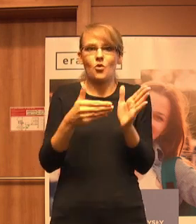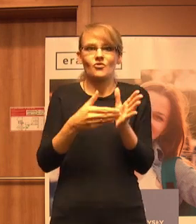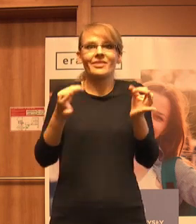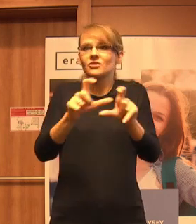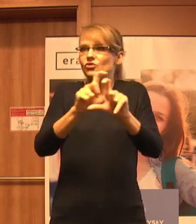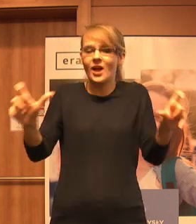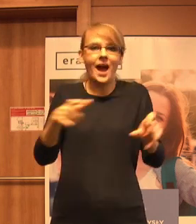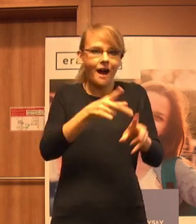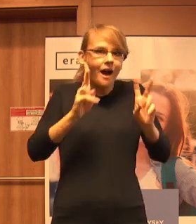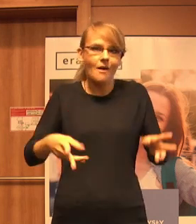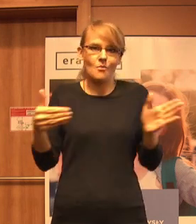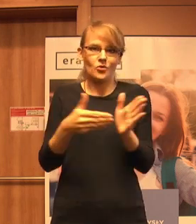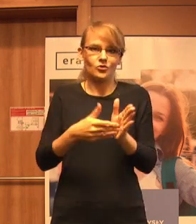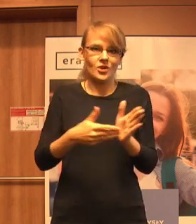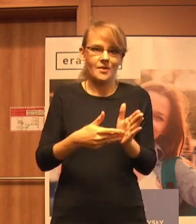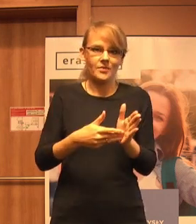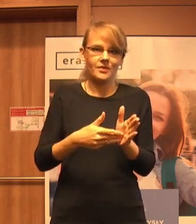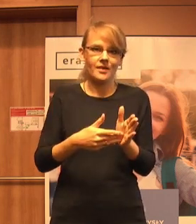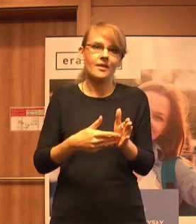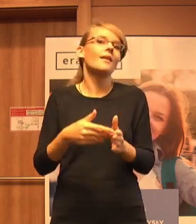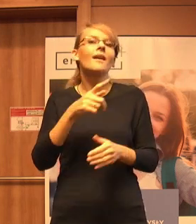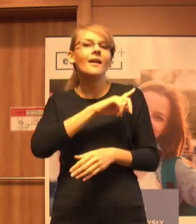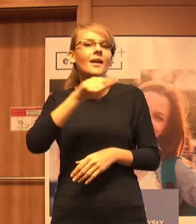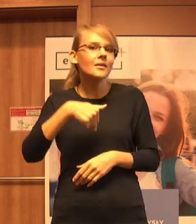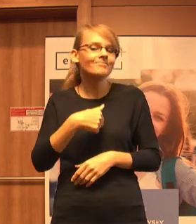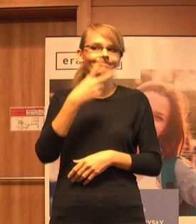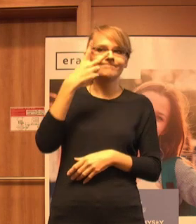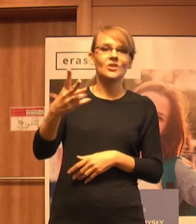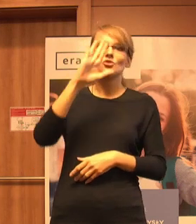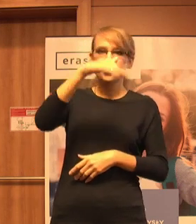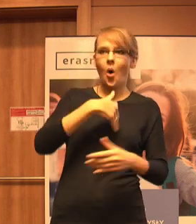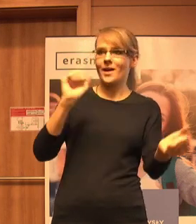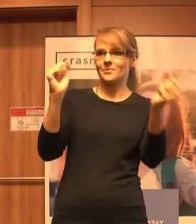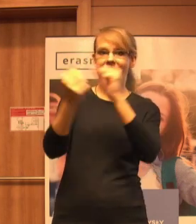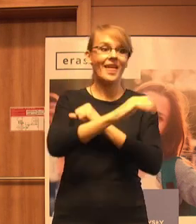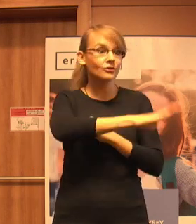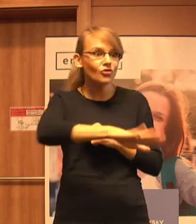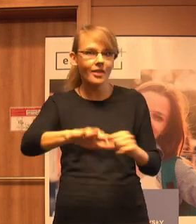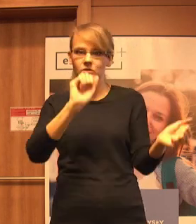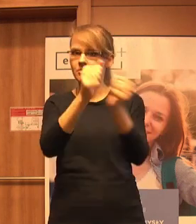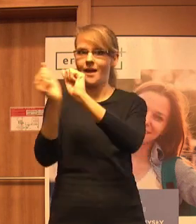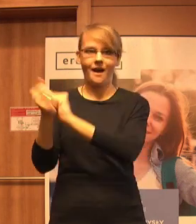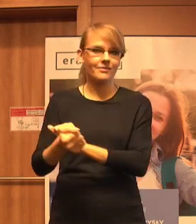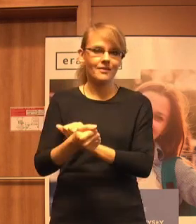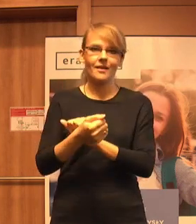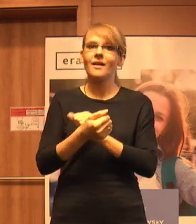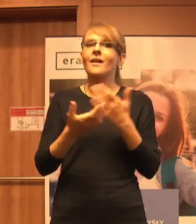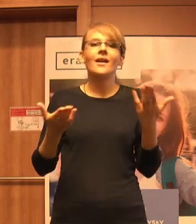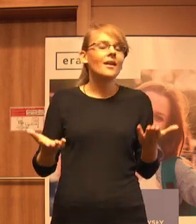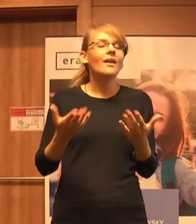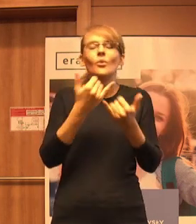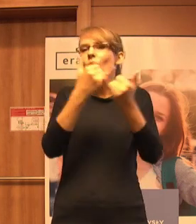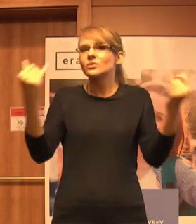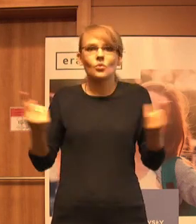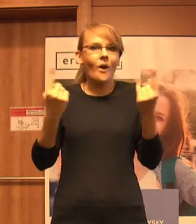bo musimy się zmierzyć z tym, że szkoła się zmienia, dzieci się zmieniają i niezależnie od wszystkiego